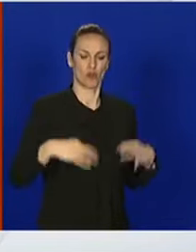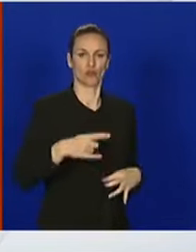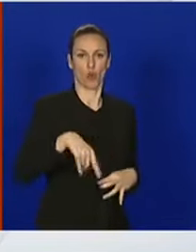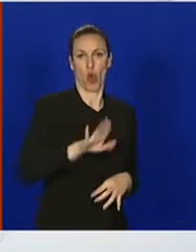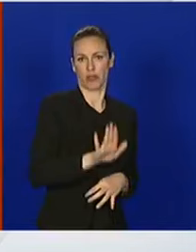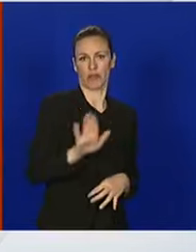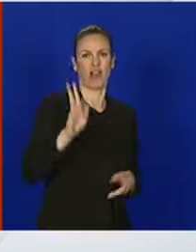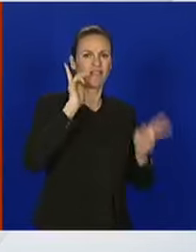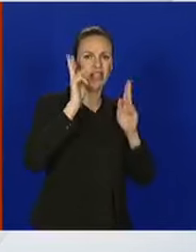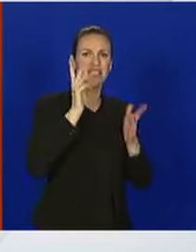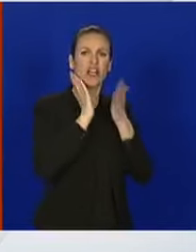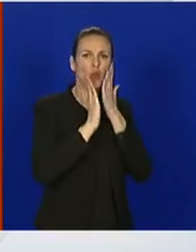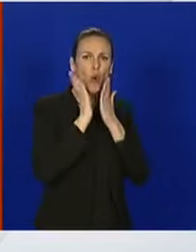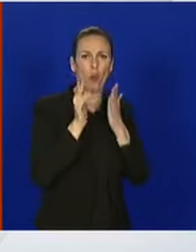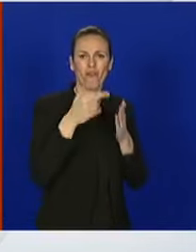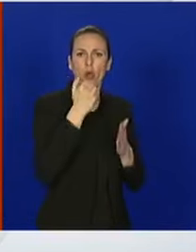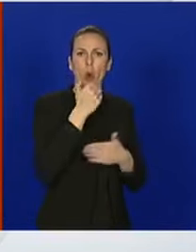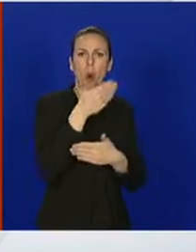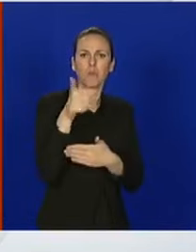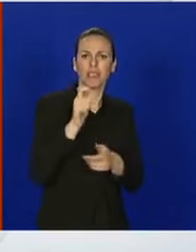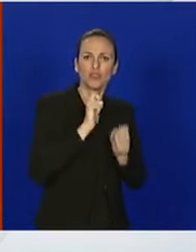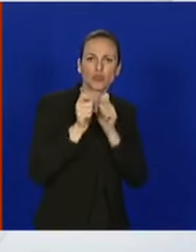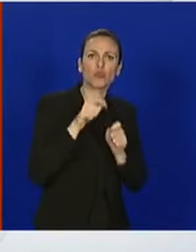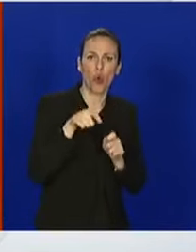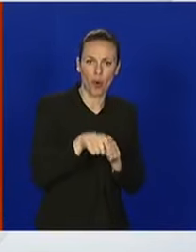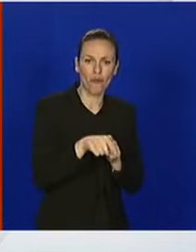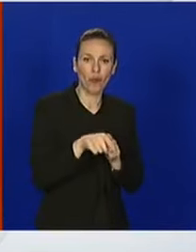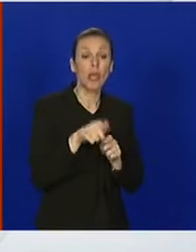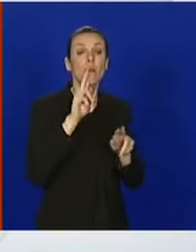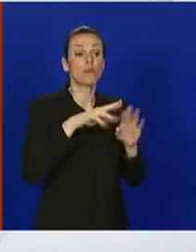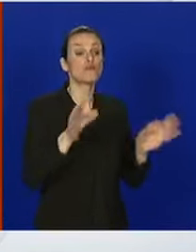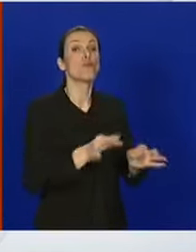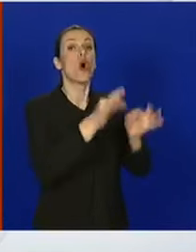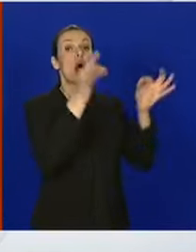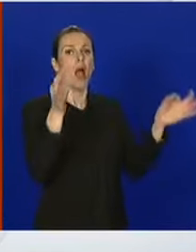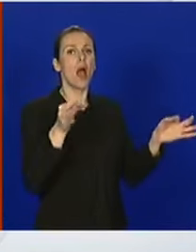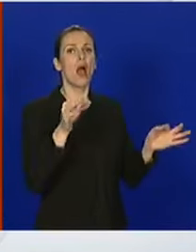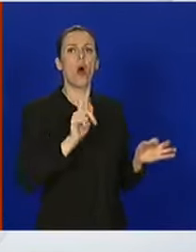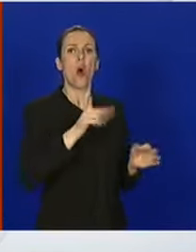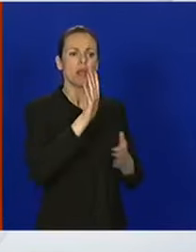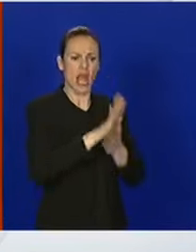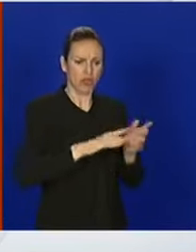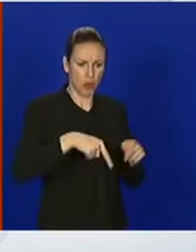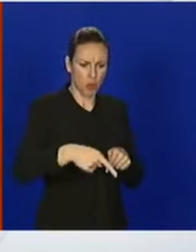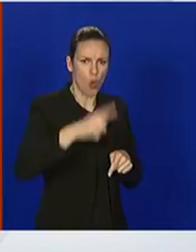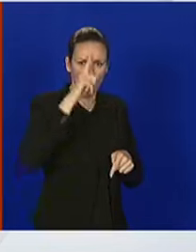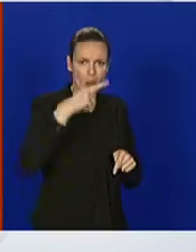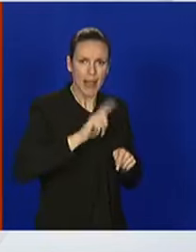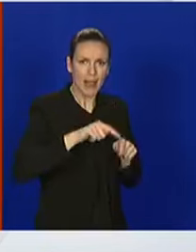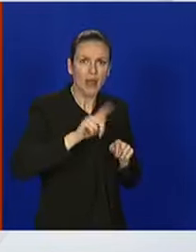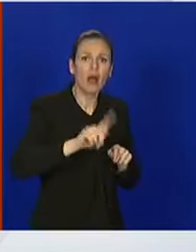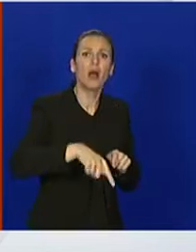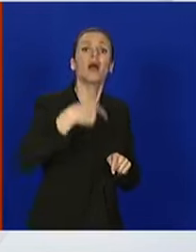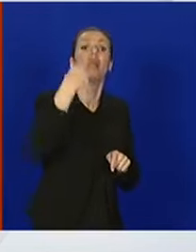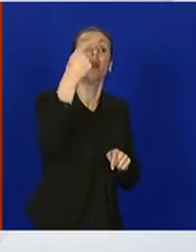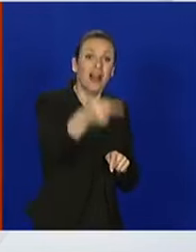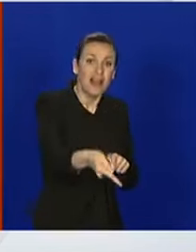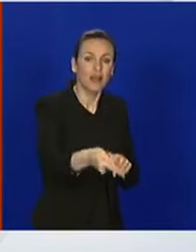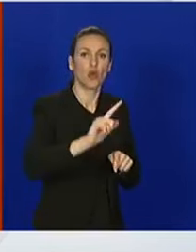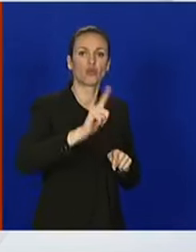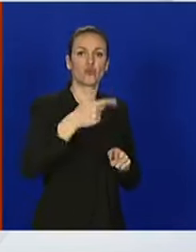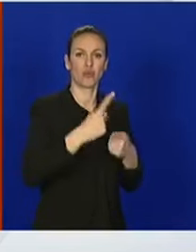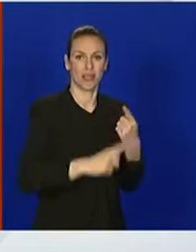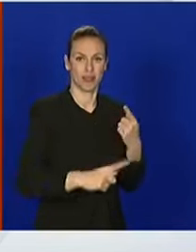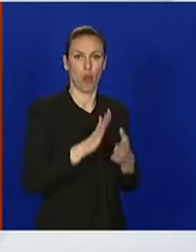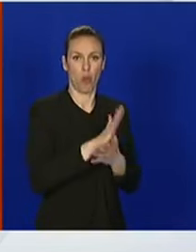njihove, dakle, tih obrtnika, pa ćemo ih objaviti. Dakle, oni ne kreću sad u ponedljak, oni kreću u drugoj fazi,